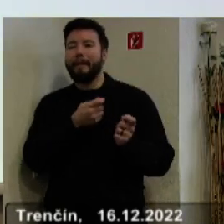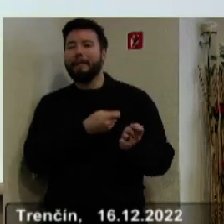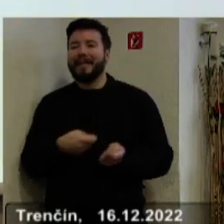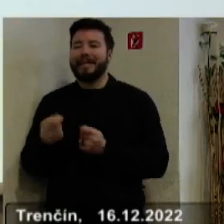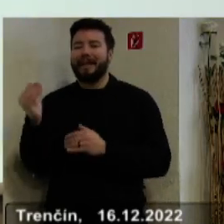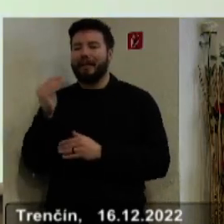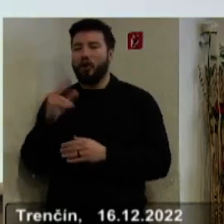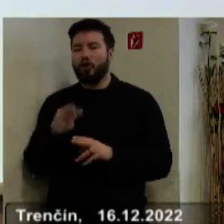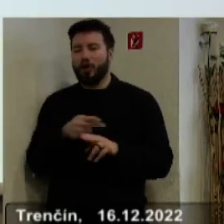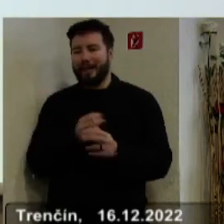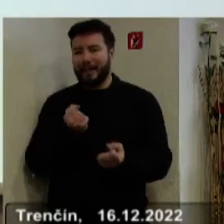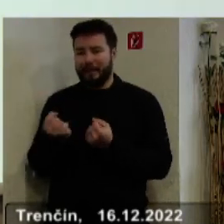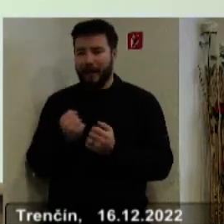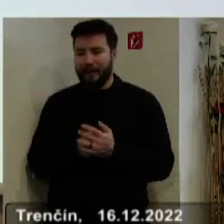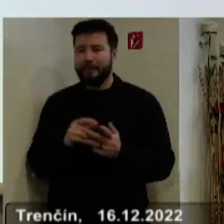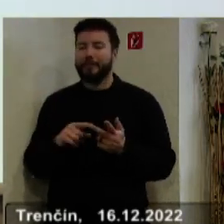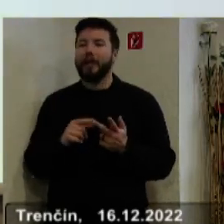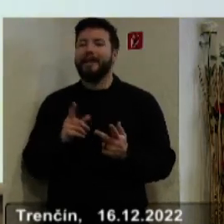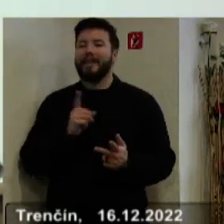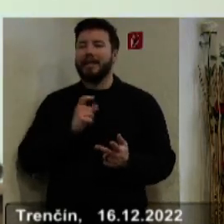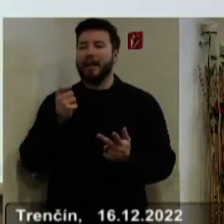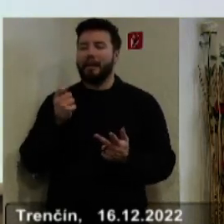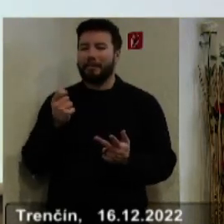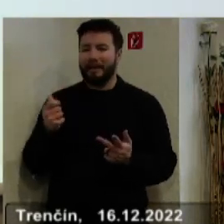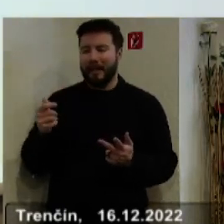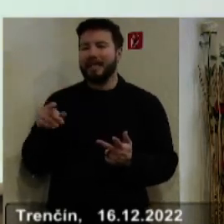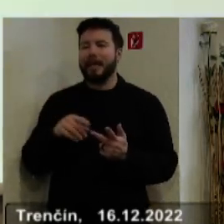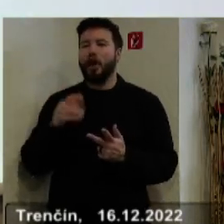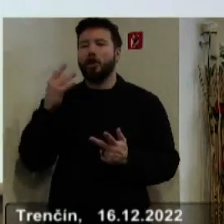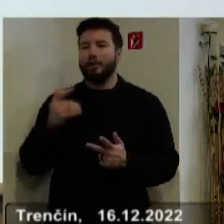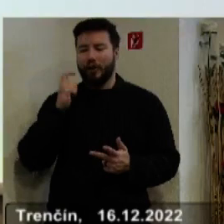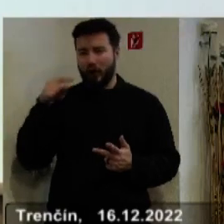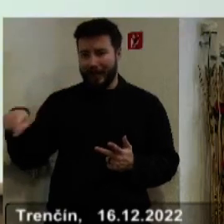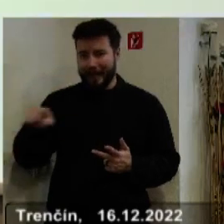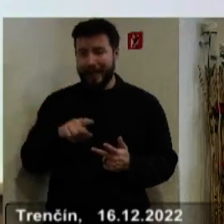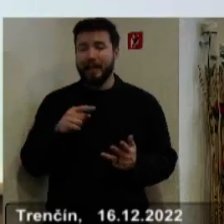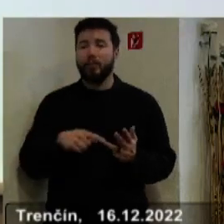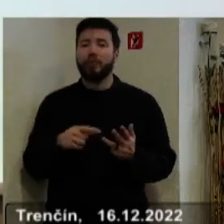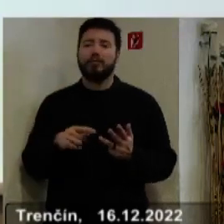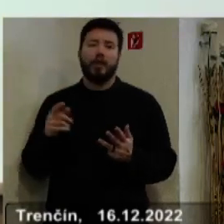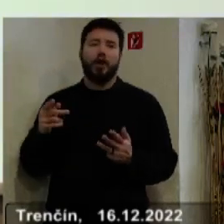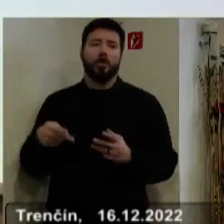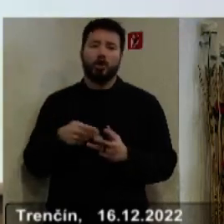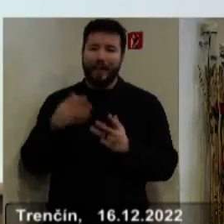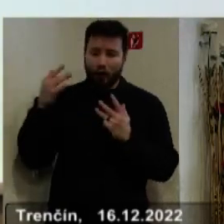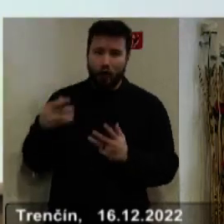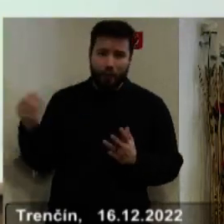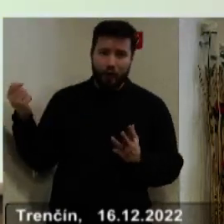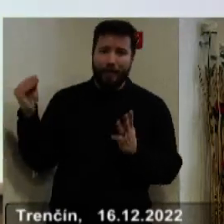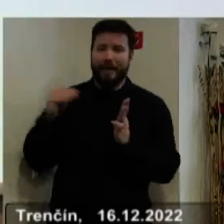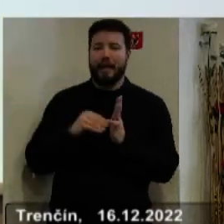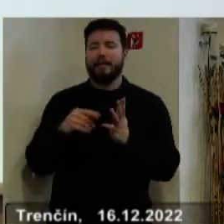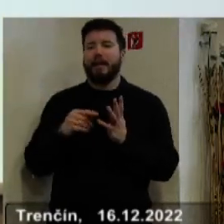vlastné finančné prostriedky rozpočtových organizácií a finančné prostriedky zo štruktúrálnych fondov, zo štátneho rozpočtu na